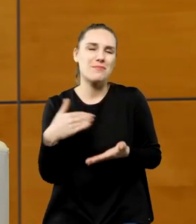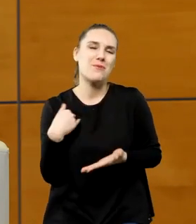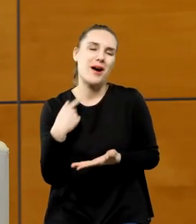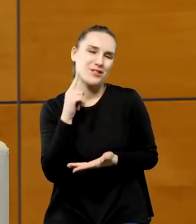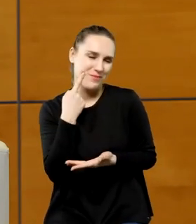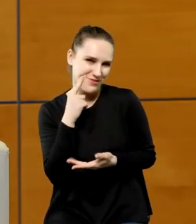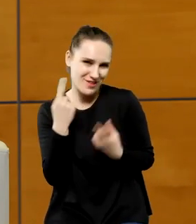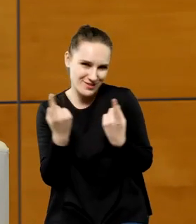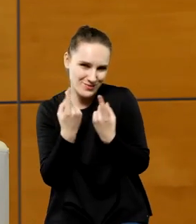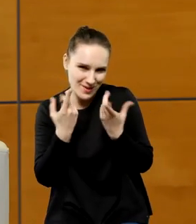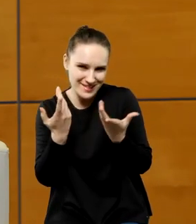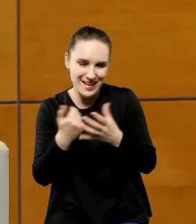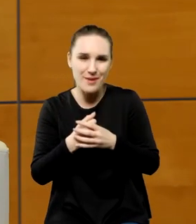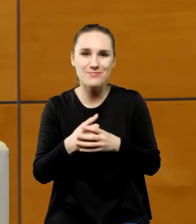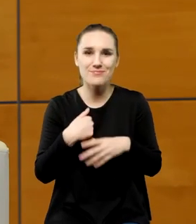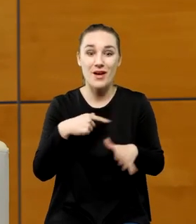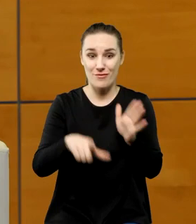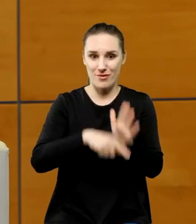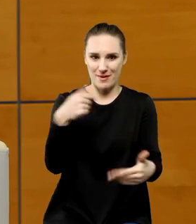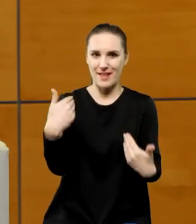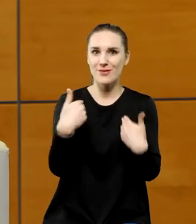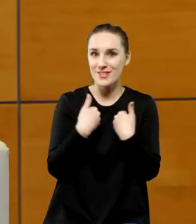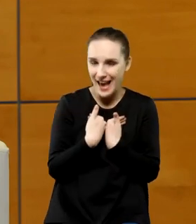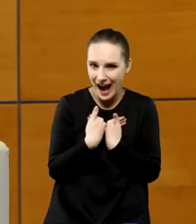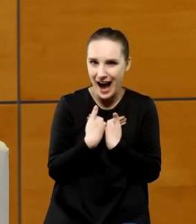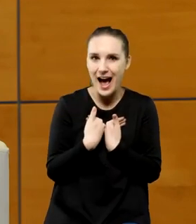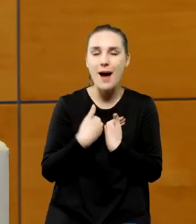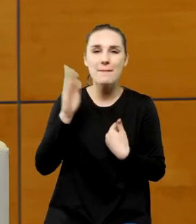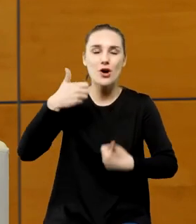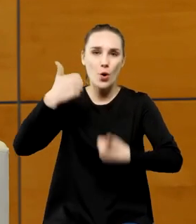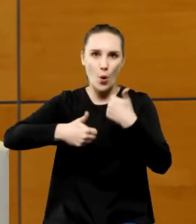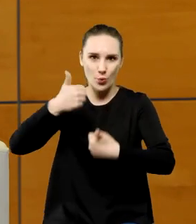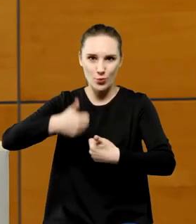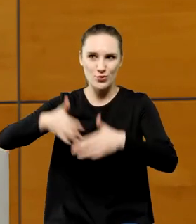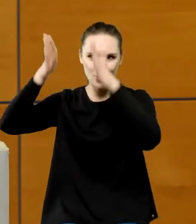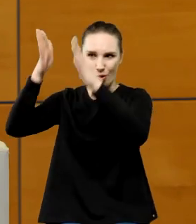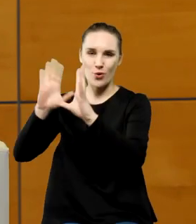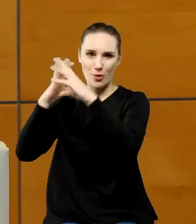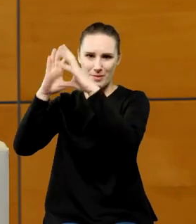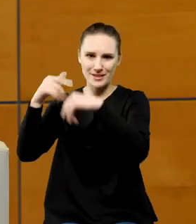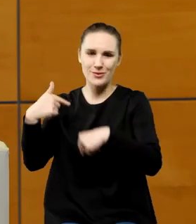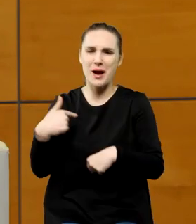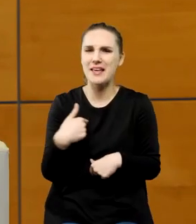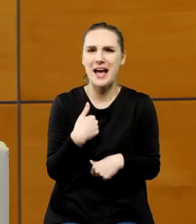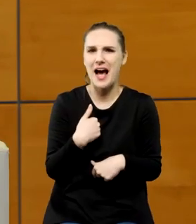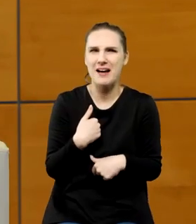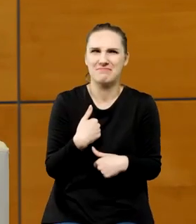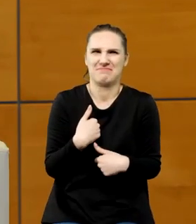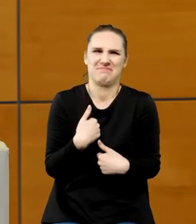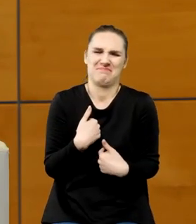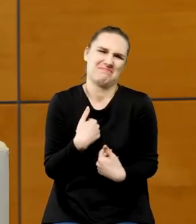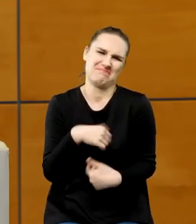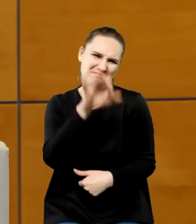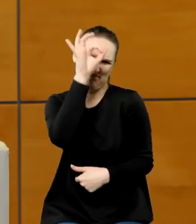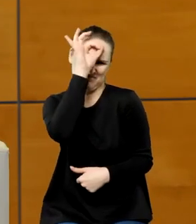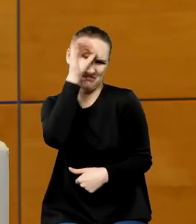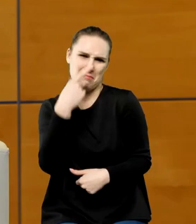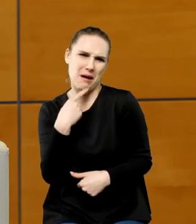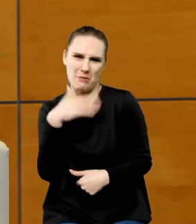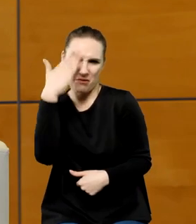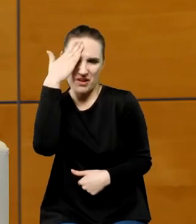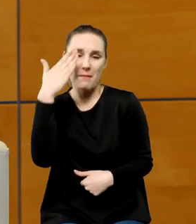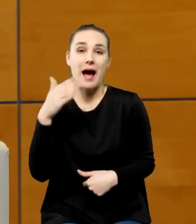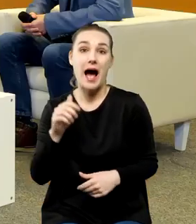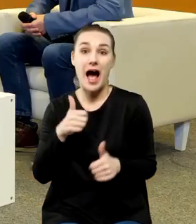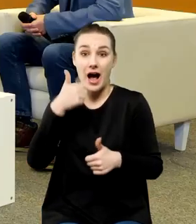epizod otóż zostałem wytypowany do wzięcia udziału w konkursie o Mikołaju Koperniku o którym poza takim hasłem nie wiedziałem nic więcej a ponieważ konkurs